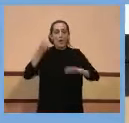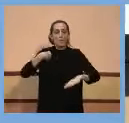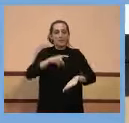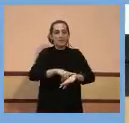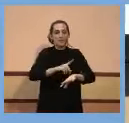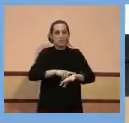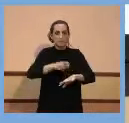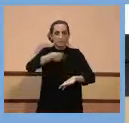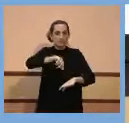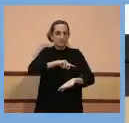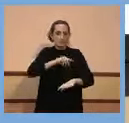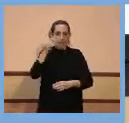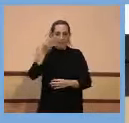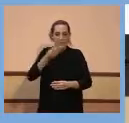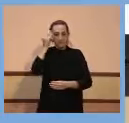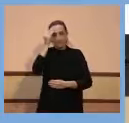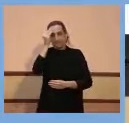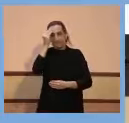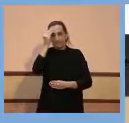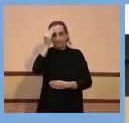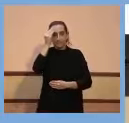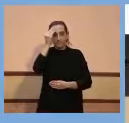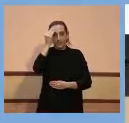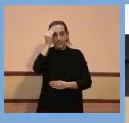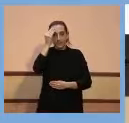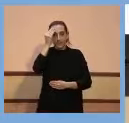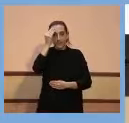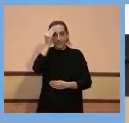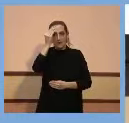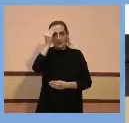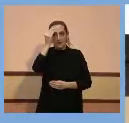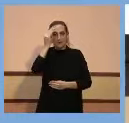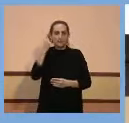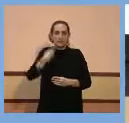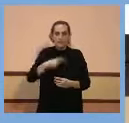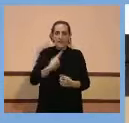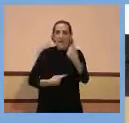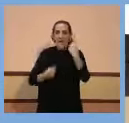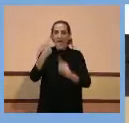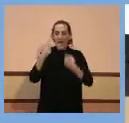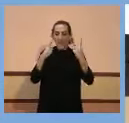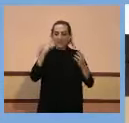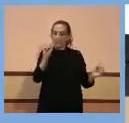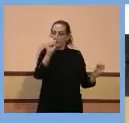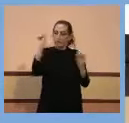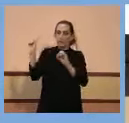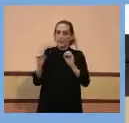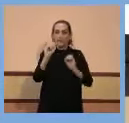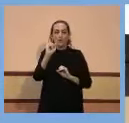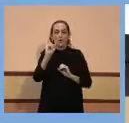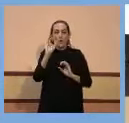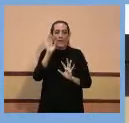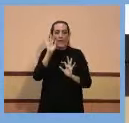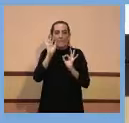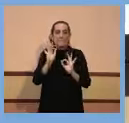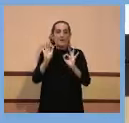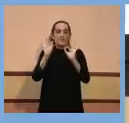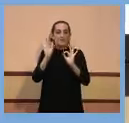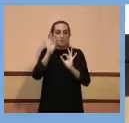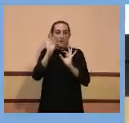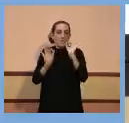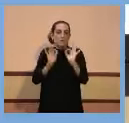vegada també pensem que hi ha tot un seguit d'elements, de protecció i de prevenció que haurem de seguir